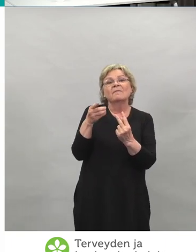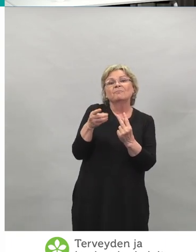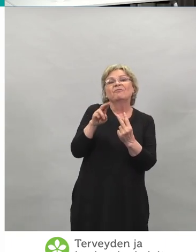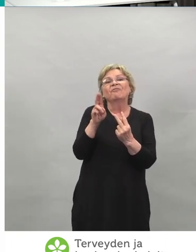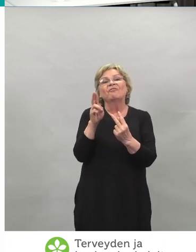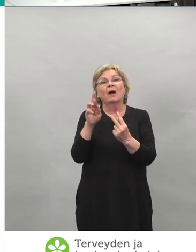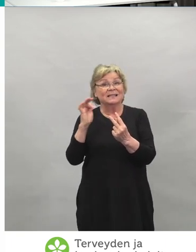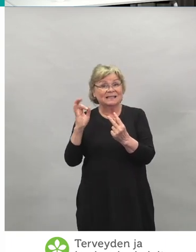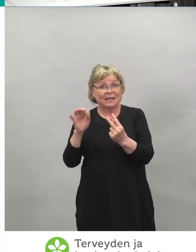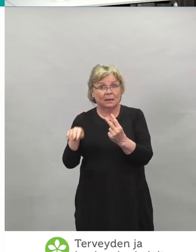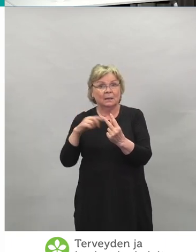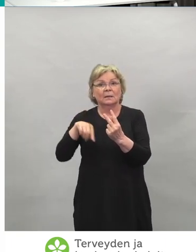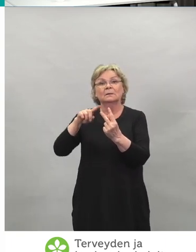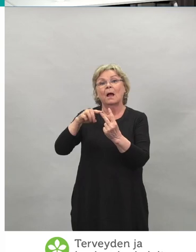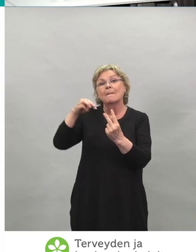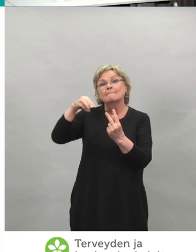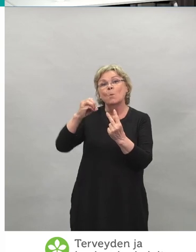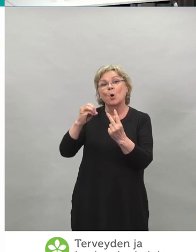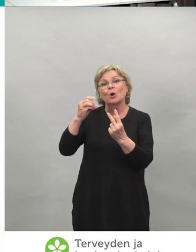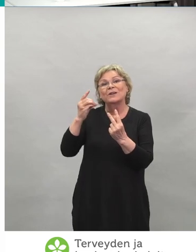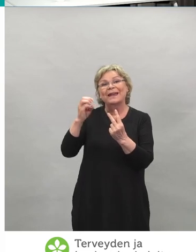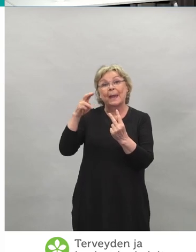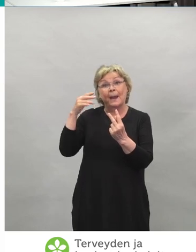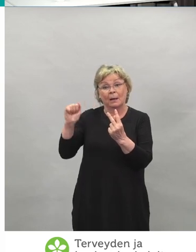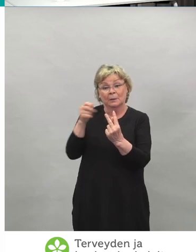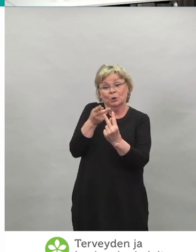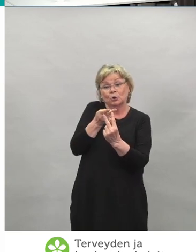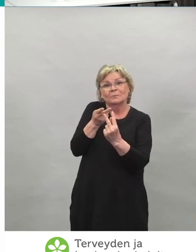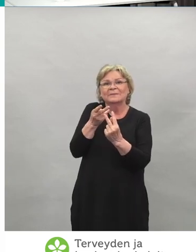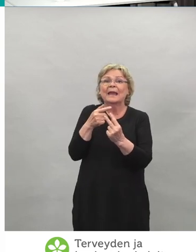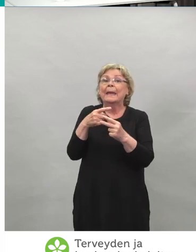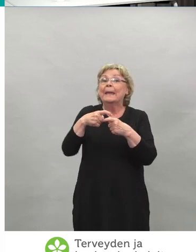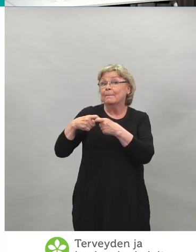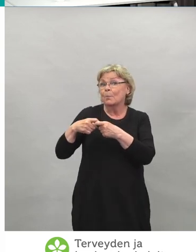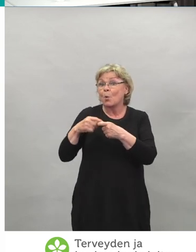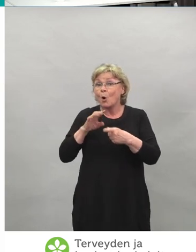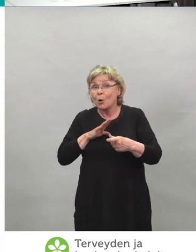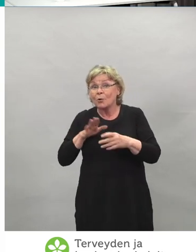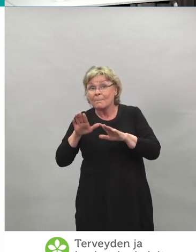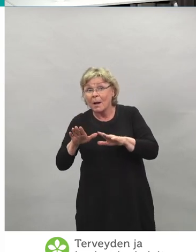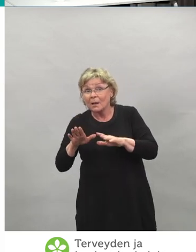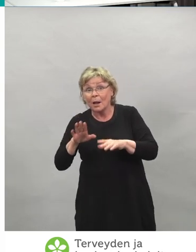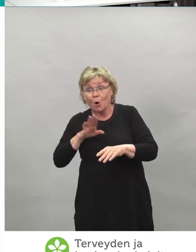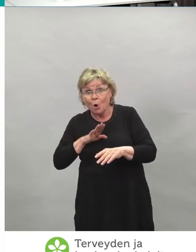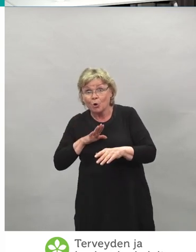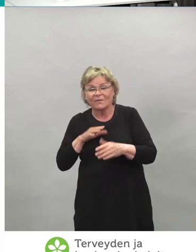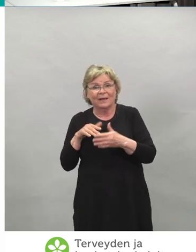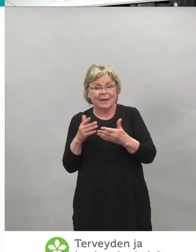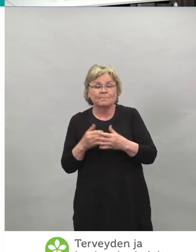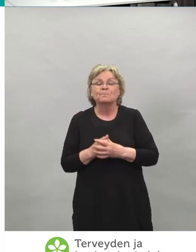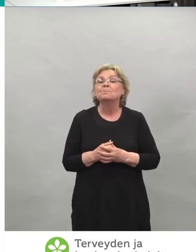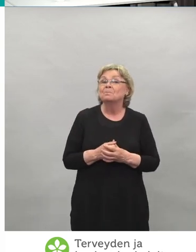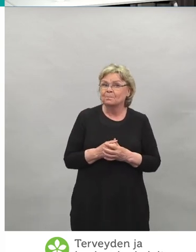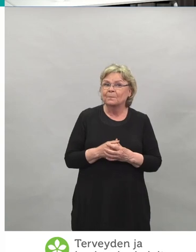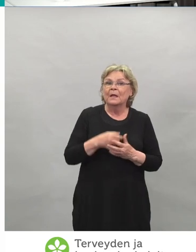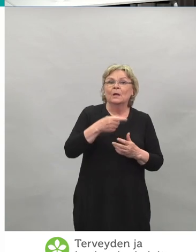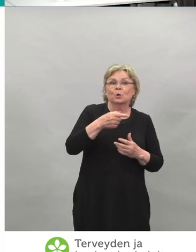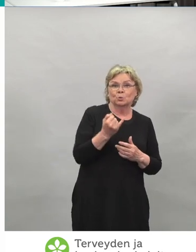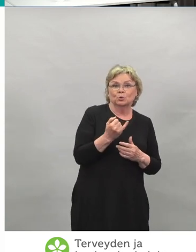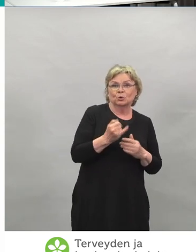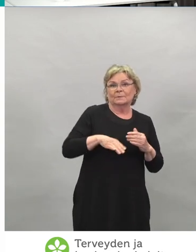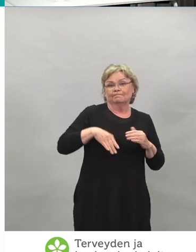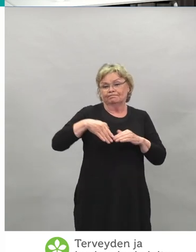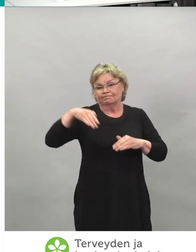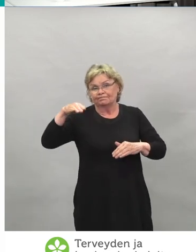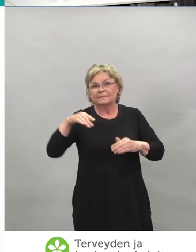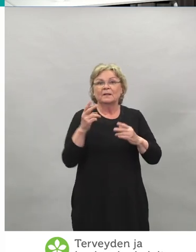Moderna-rokotetta riippuen siitä, että mitä siellä rokotuspaikalla on tarjolla. Ja 16-17-vuotiaille voidaan käyttää vain